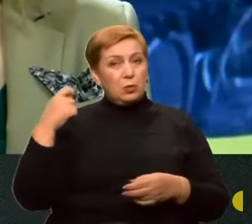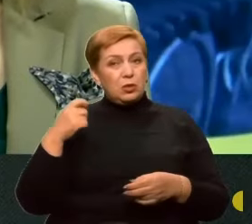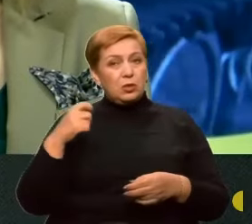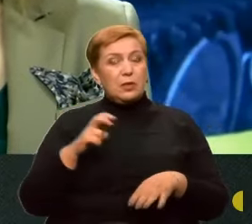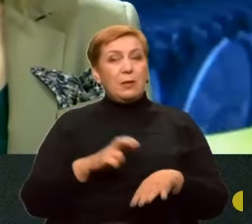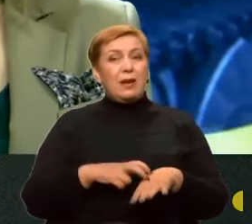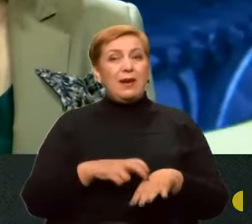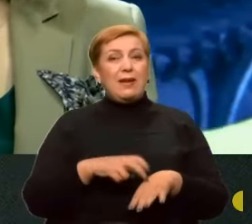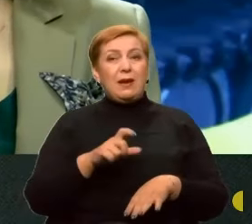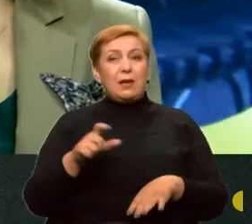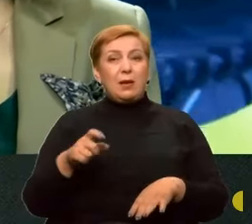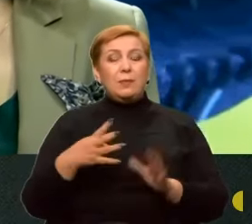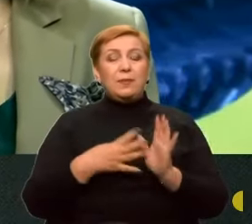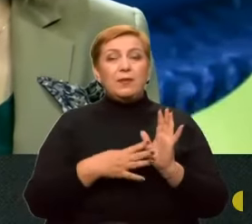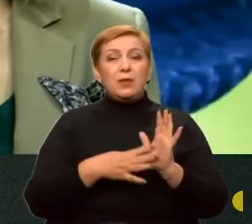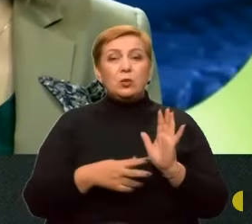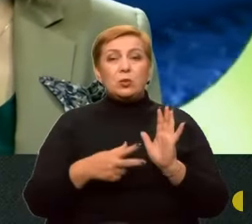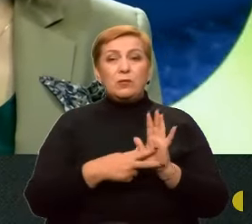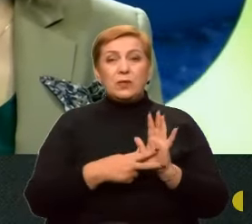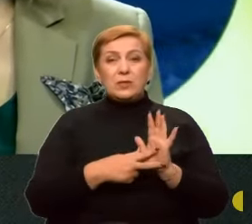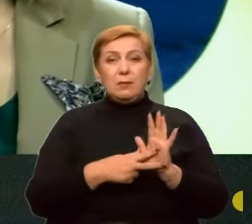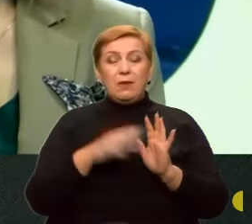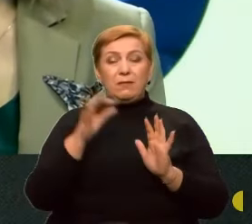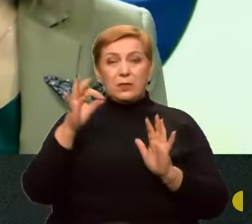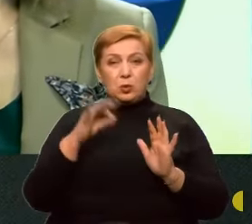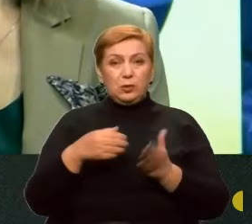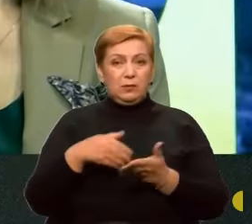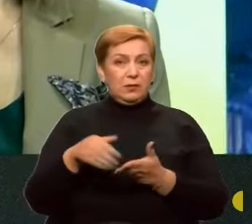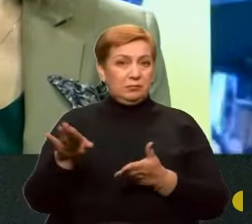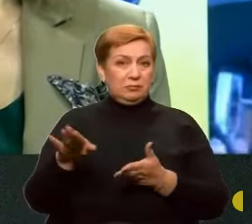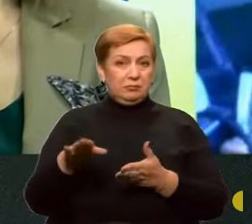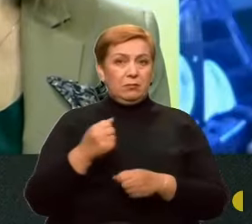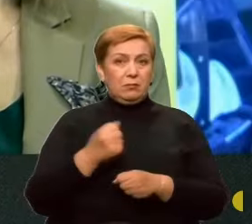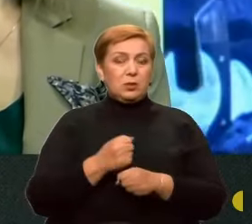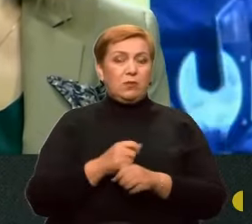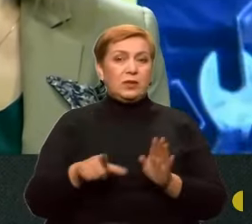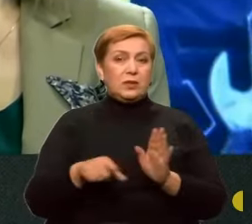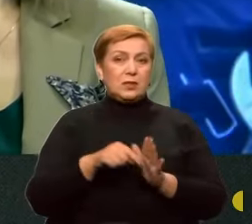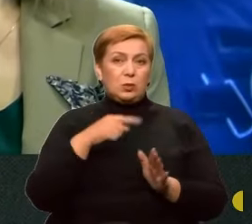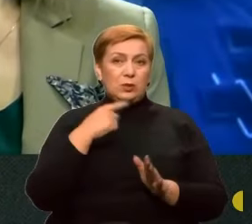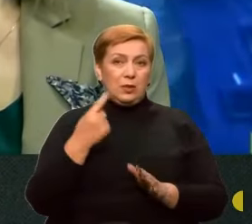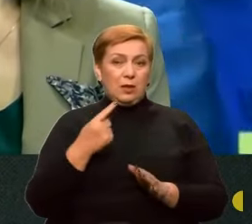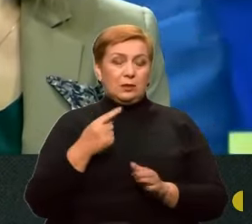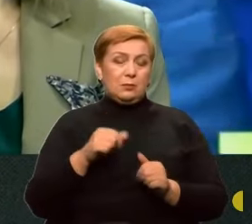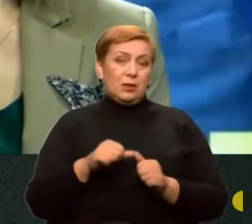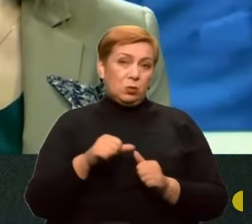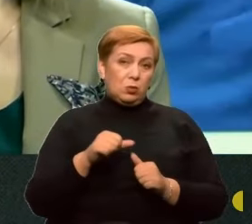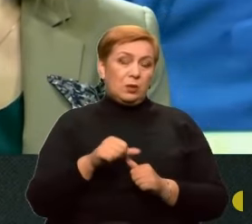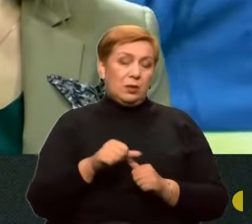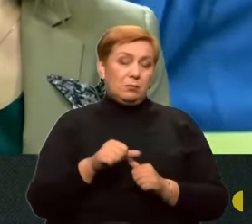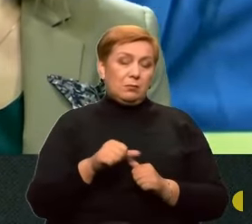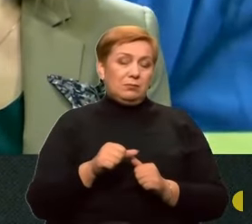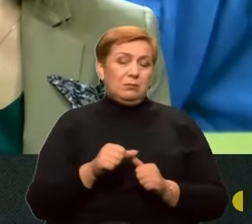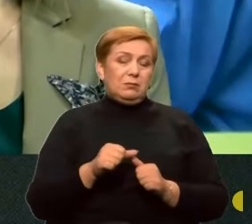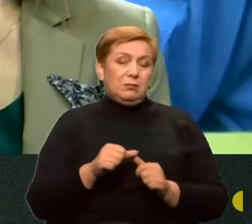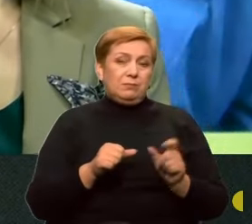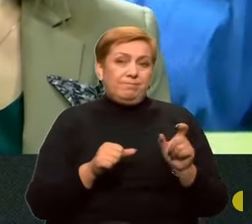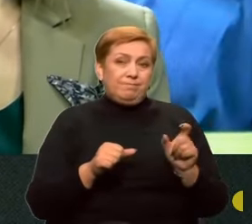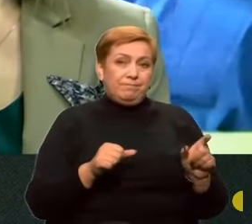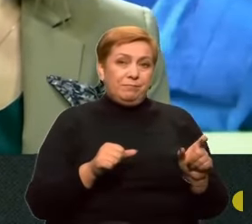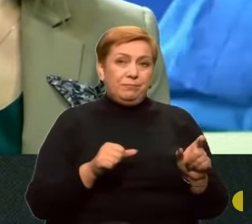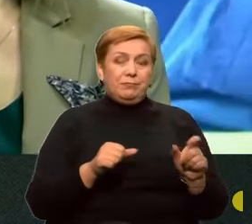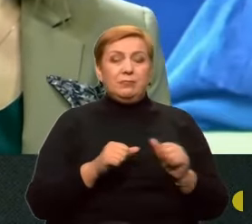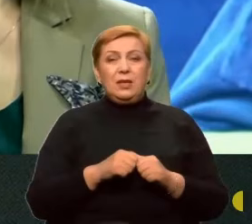Вони 98% відмовилися працювати з росіянами, ну звісно, окрім певної частки упора тих,